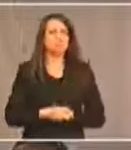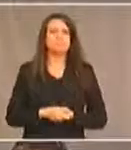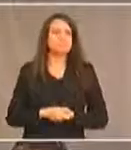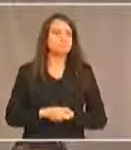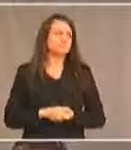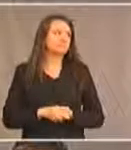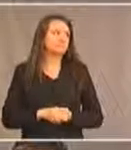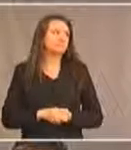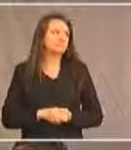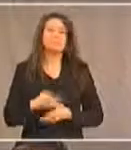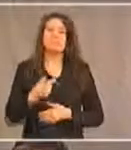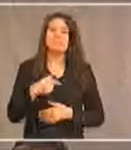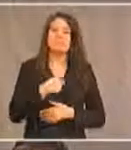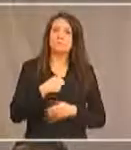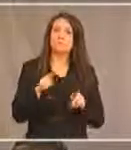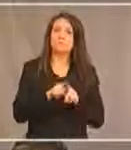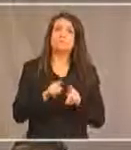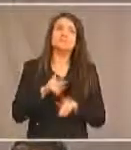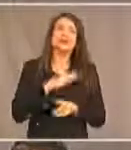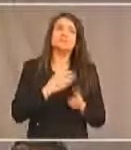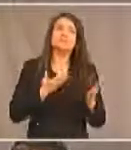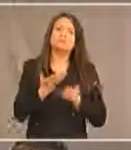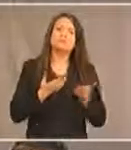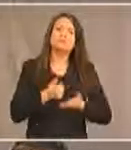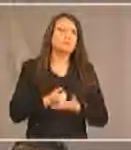Nous avons aussi des services d'aide